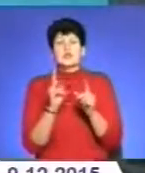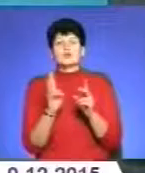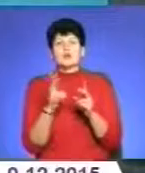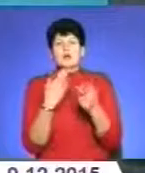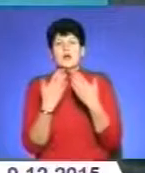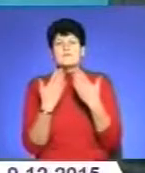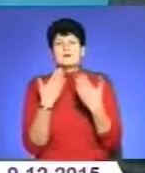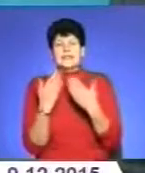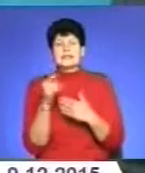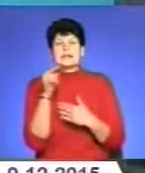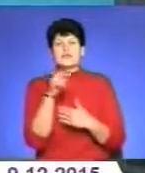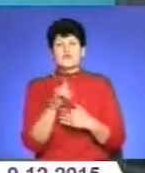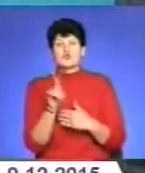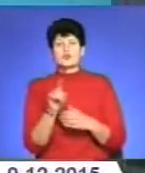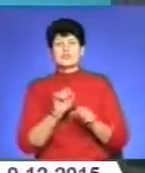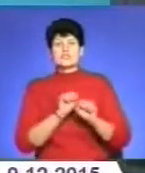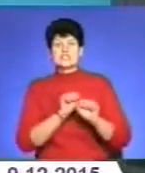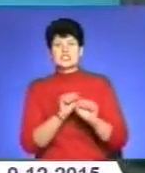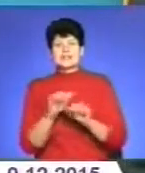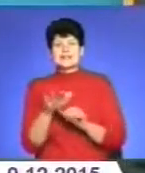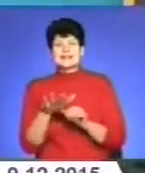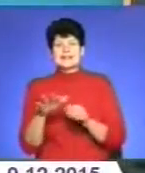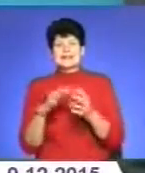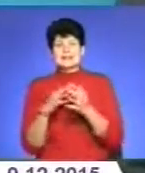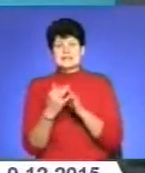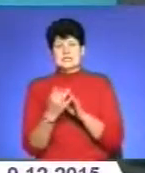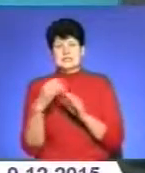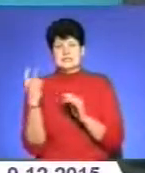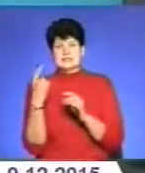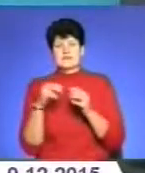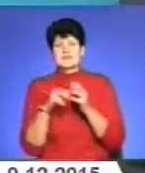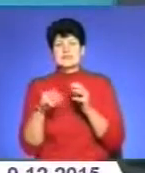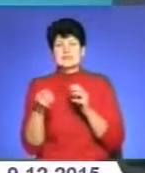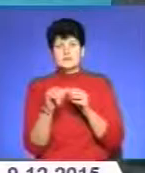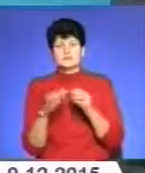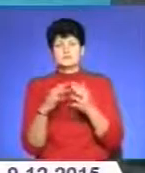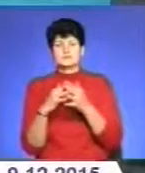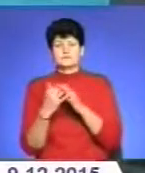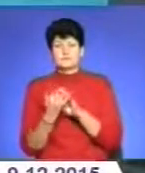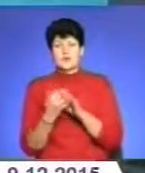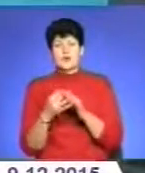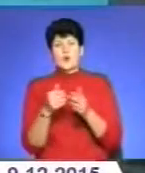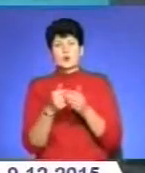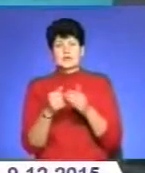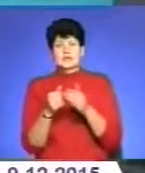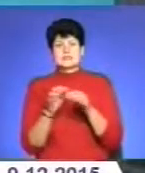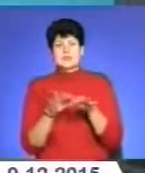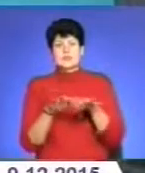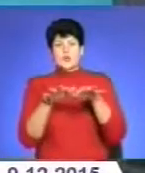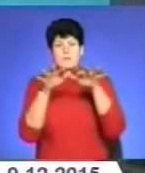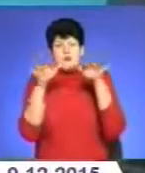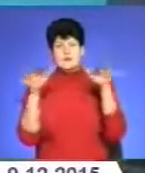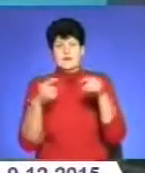для того, щоб защитити території, сельскохозяйственні землі, населенні пункти від затоплений. Це будуть